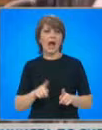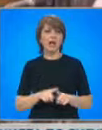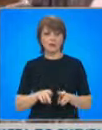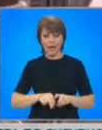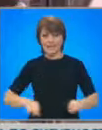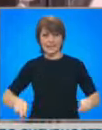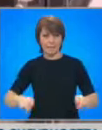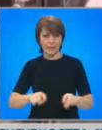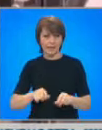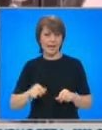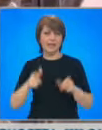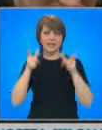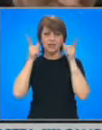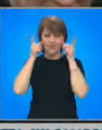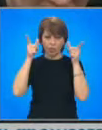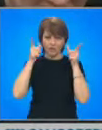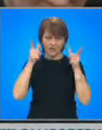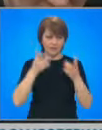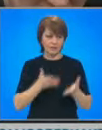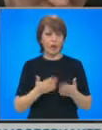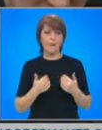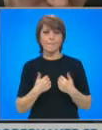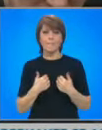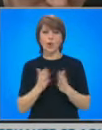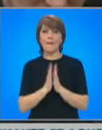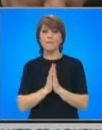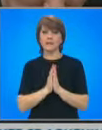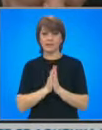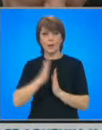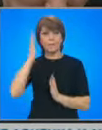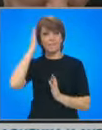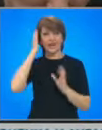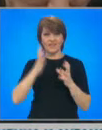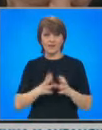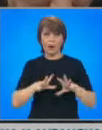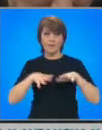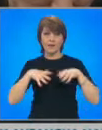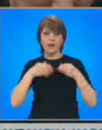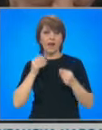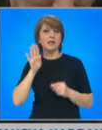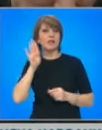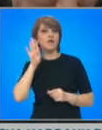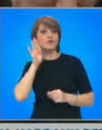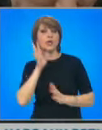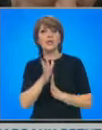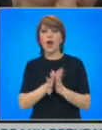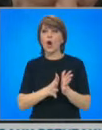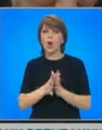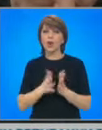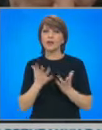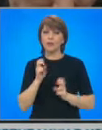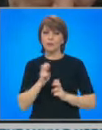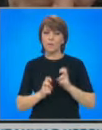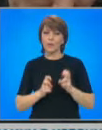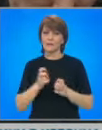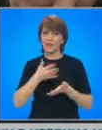хлябопроизводството и животновъството. Моят призив е правителството и парламентът да се вслушат в хората, които произвеждат